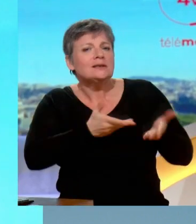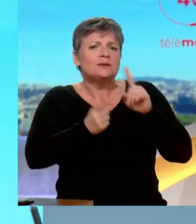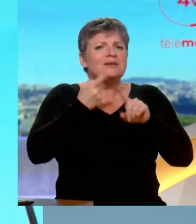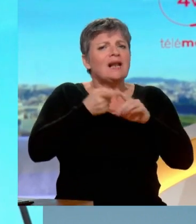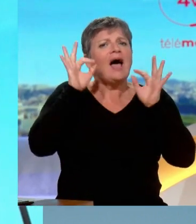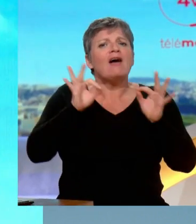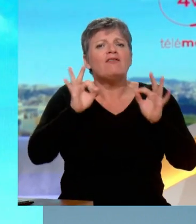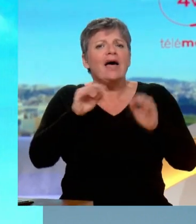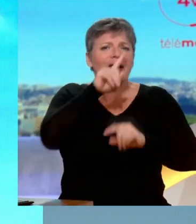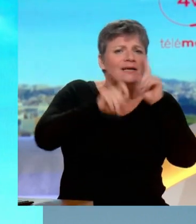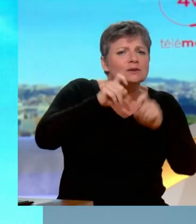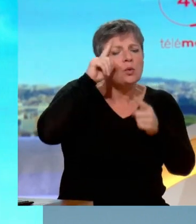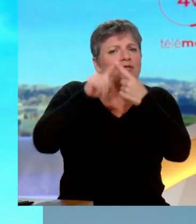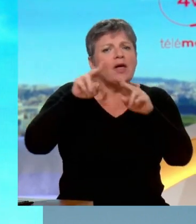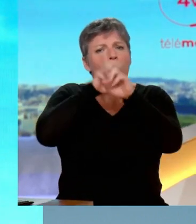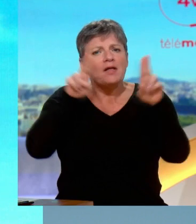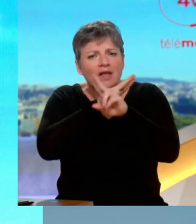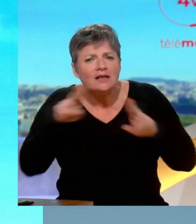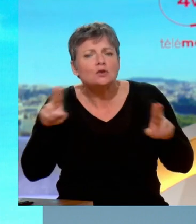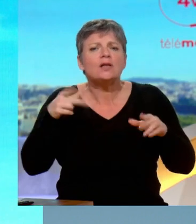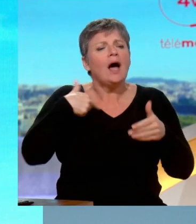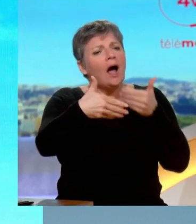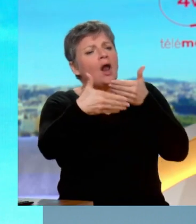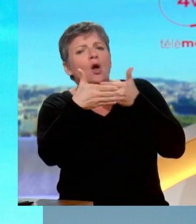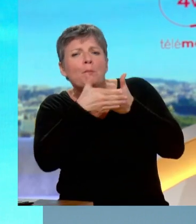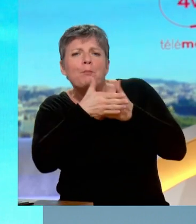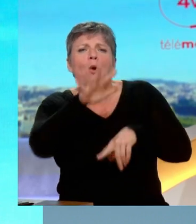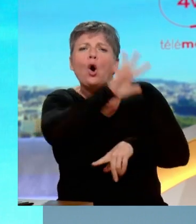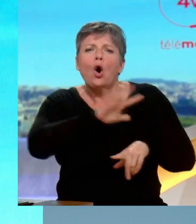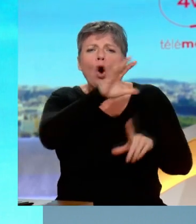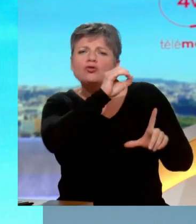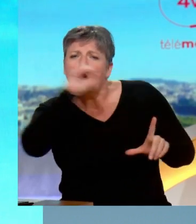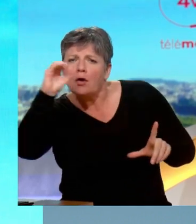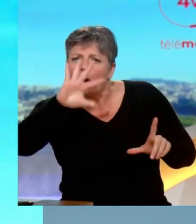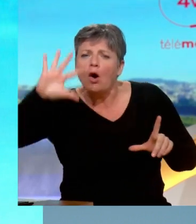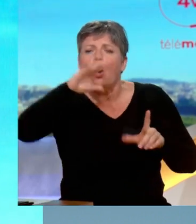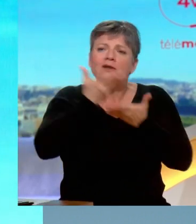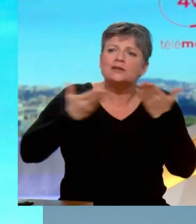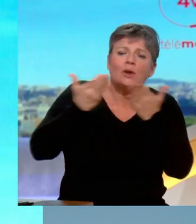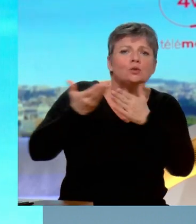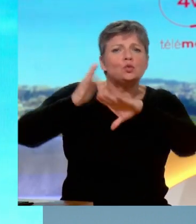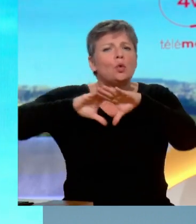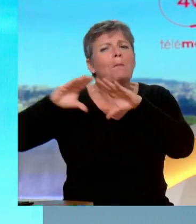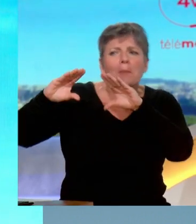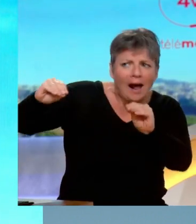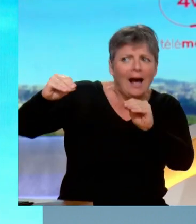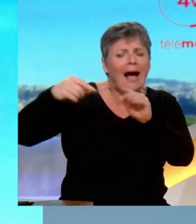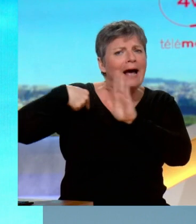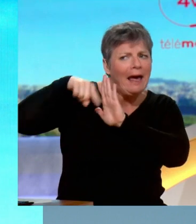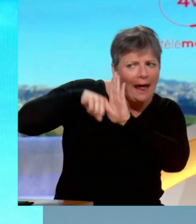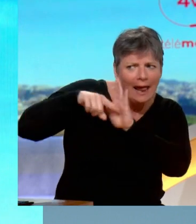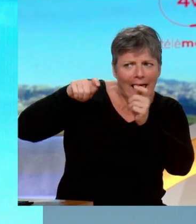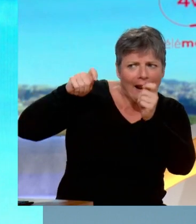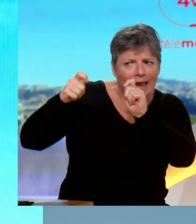internationales du Proche-Orient, de la situation sur place et des règles qui sont en train de bouger, l'aide